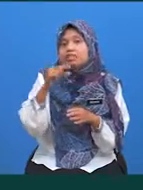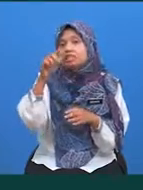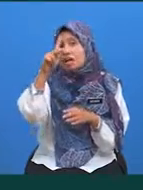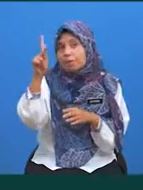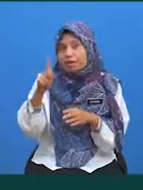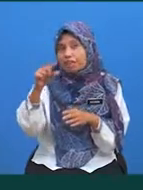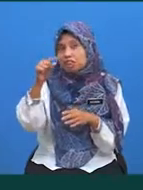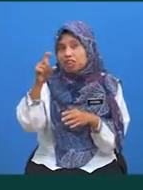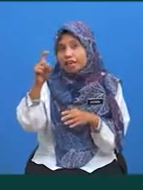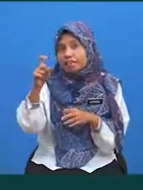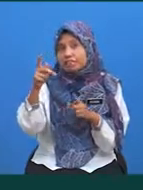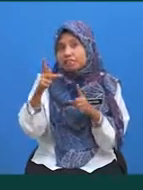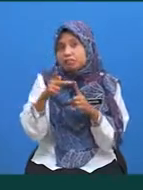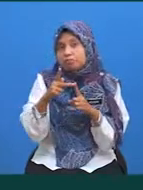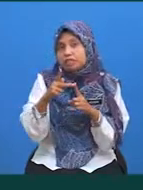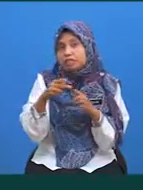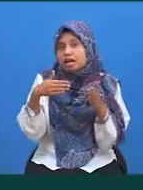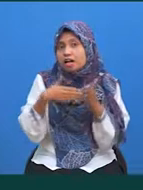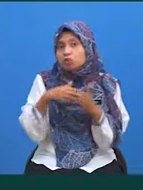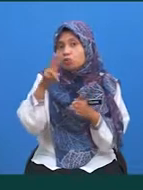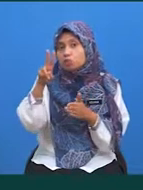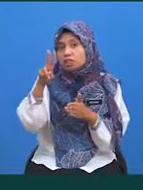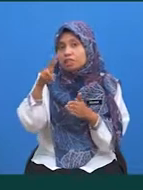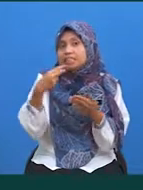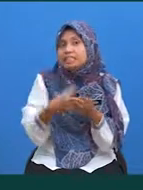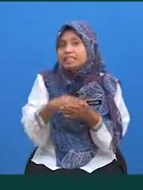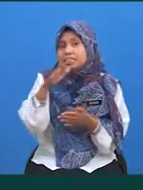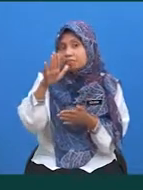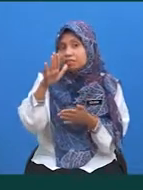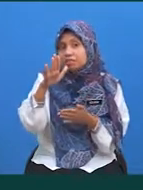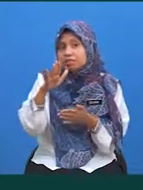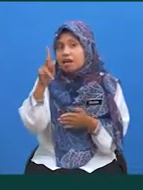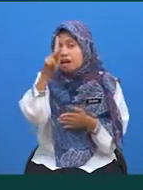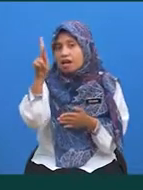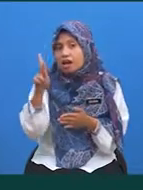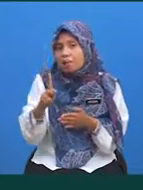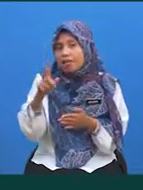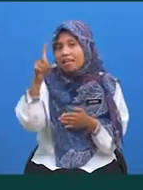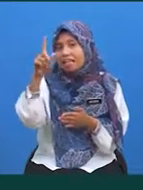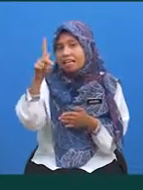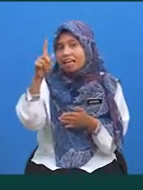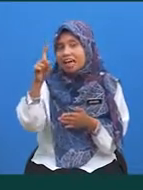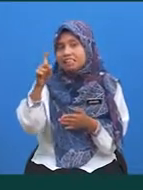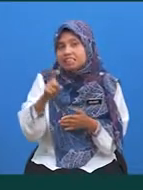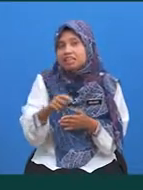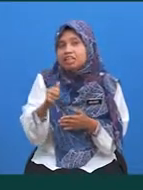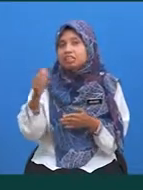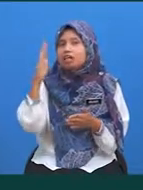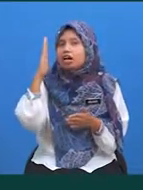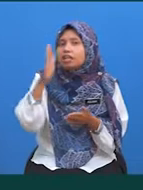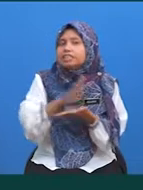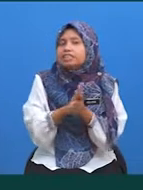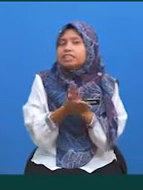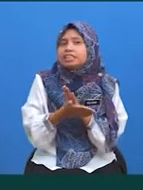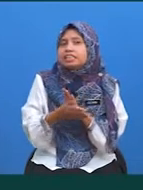terhadap X bagi hat 2 hingga 5 Kamerkan KX, maka ia akan menjadi